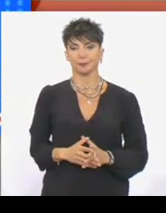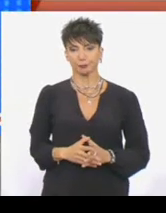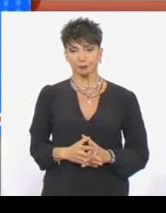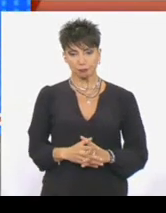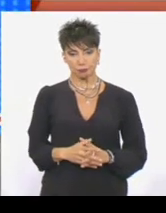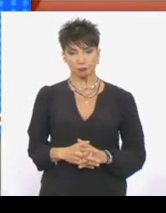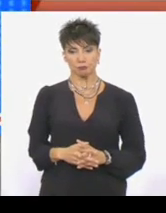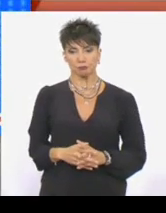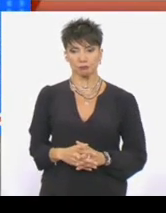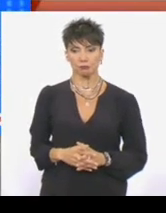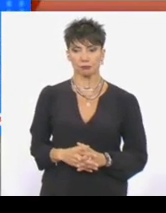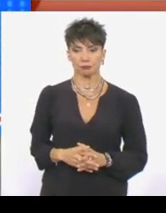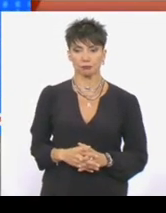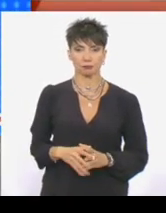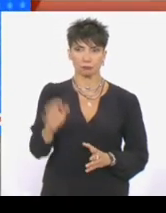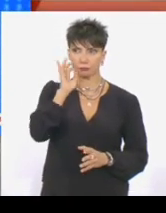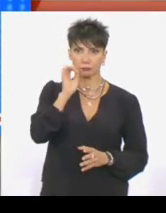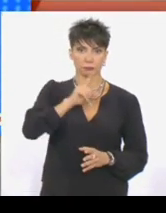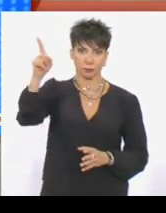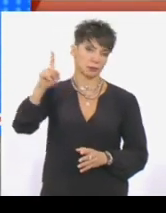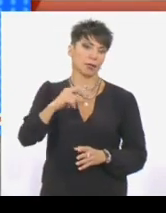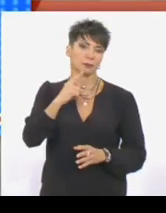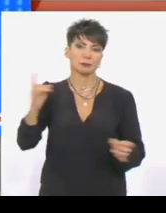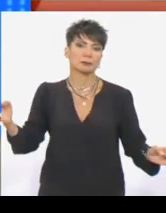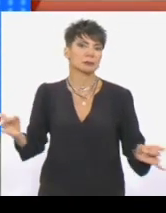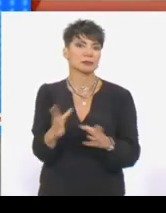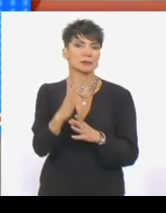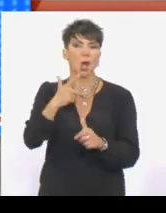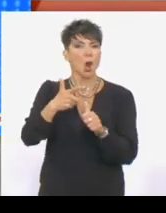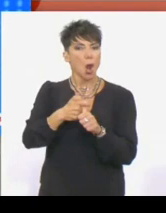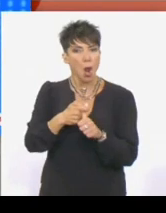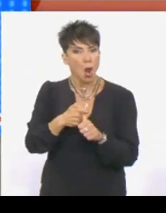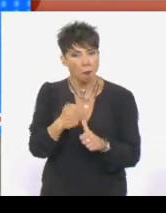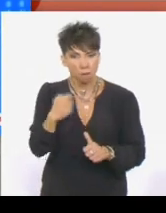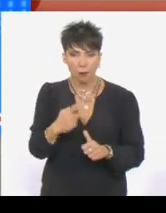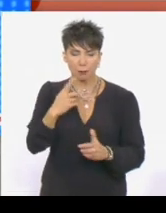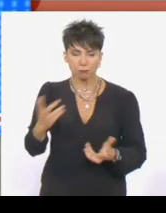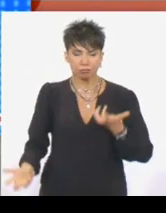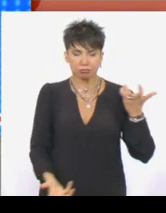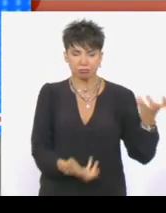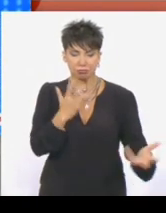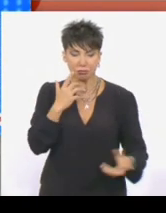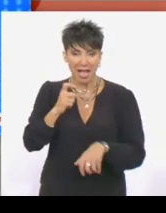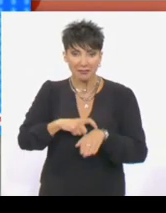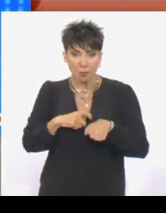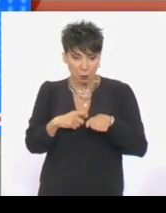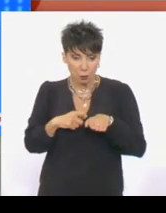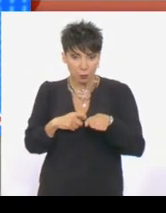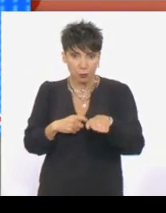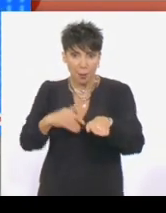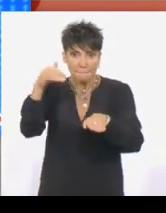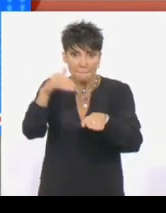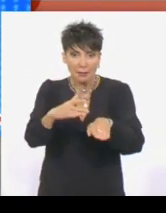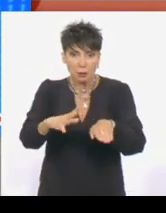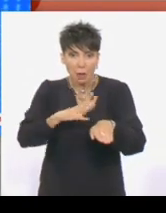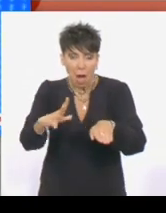Είχαμε απίστευτες εικόνες κυρίες και κύριοι στη Θεσσαλονίκη, στις φλόγες στη λήθεια και λεωφορείο, τον ΚΤΕΛ λίγο έξω από την πόλη. Να πούμε ότι ήταν ενκινήσει και ήταν γεμάτο